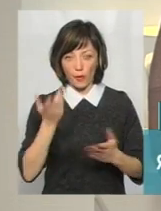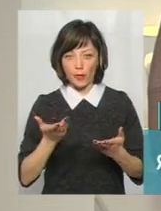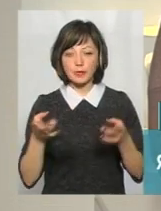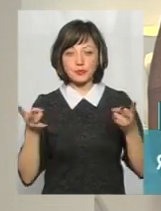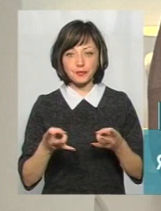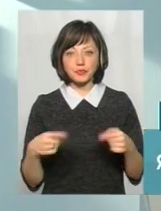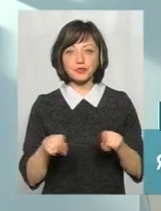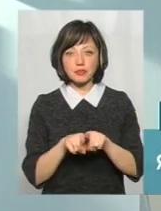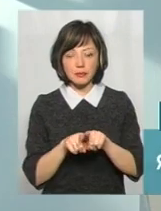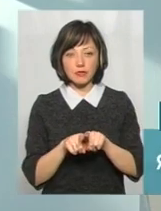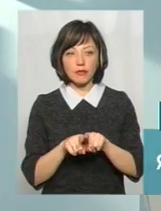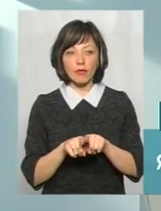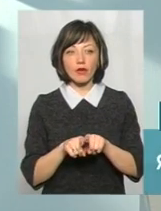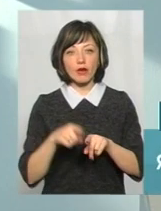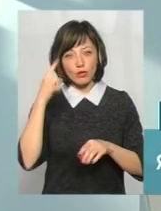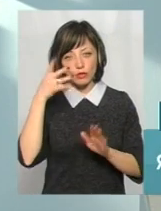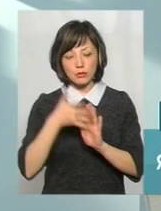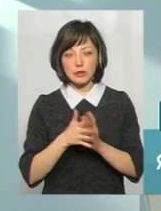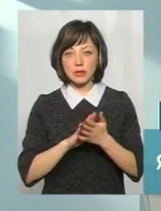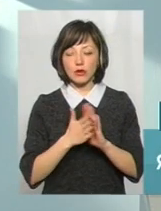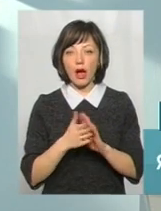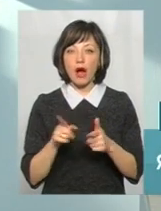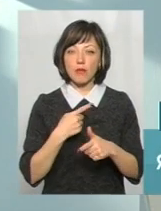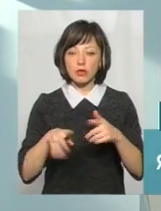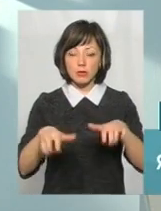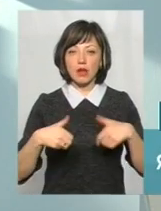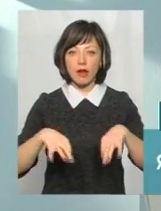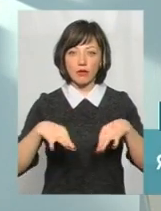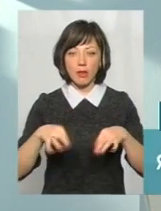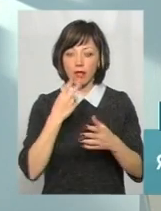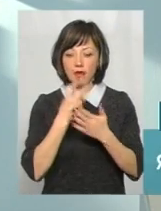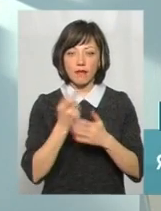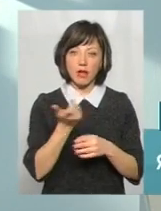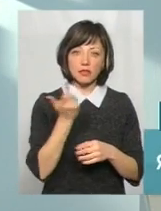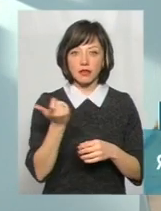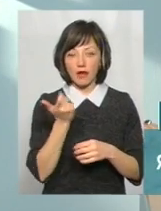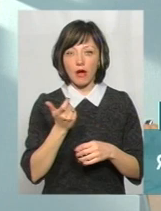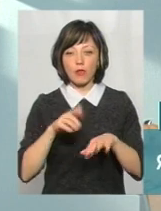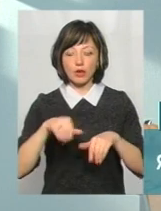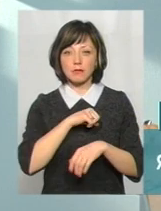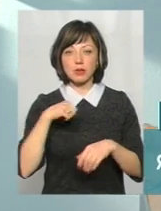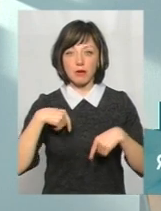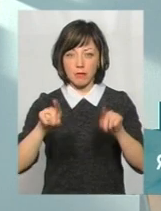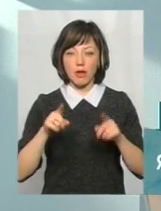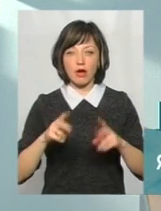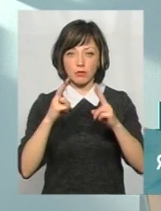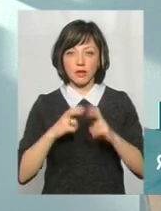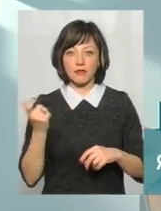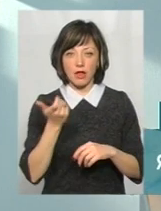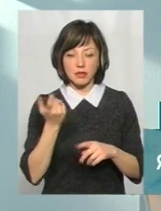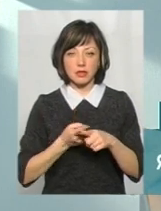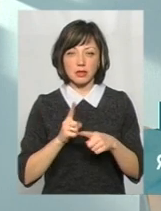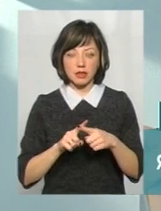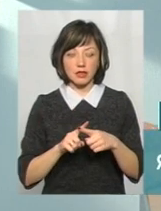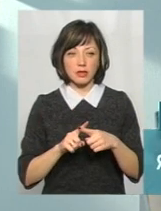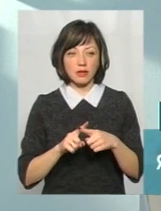Тут потрібно також якось виходити з цієї ситуації. Або все ж таки забирати автомобіль, незважаючи власник чи не власник, потім сам розбирається з власником. Адже це власник